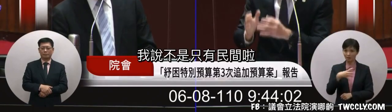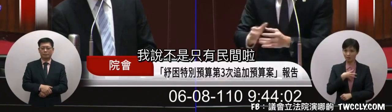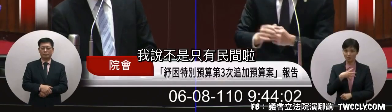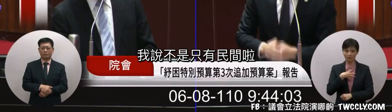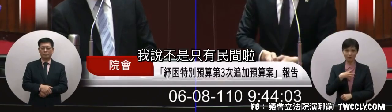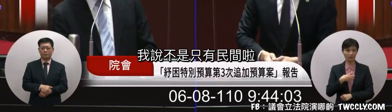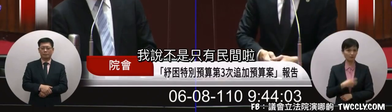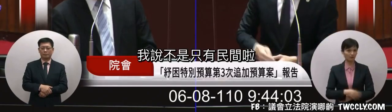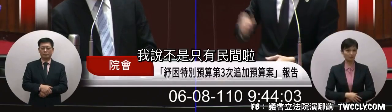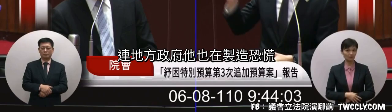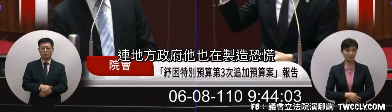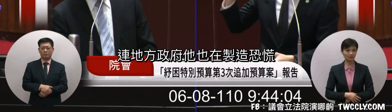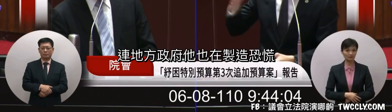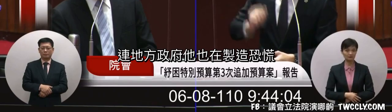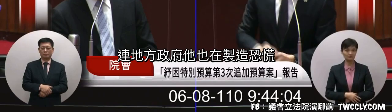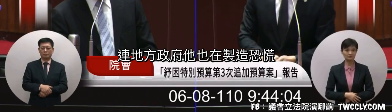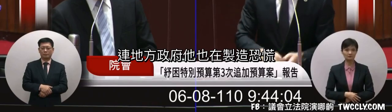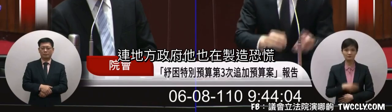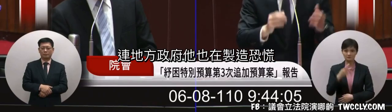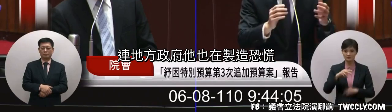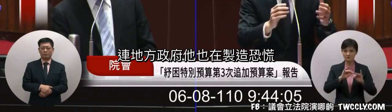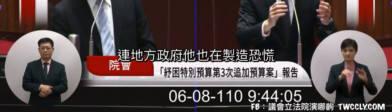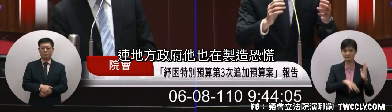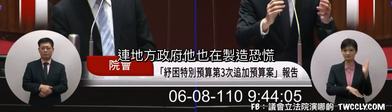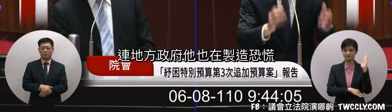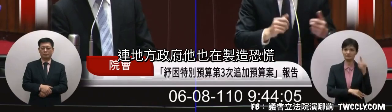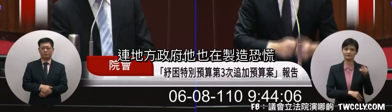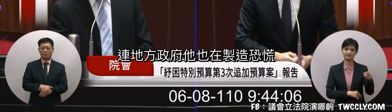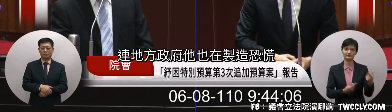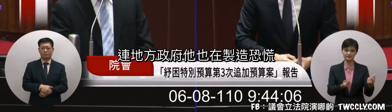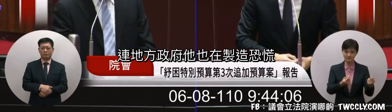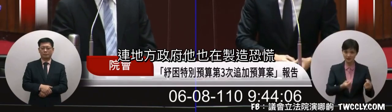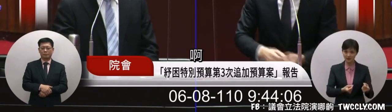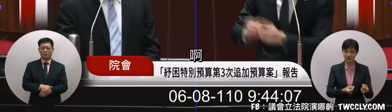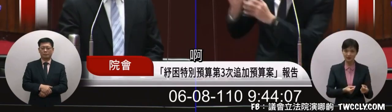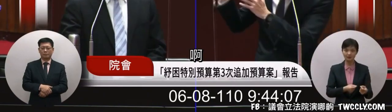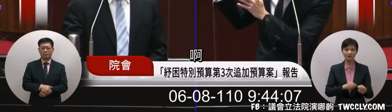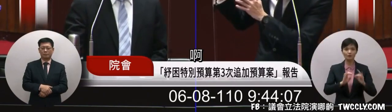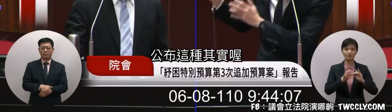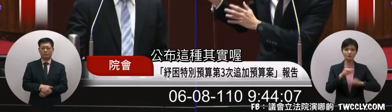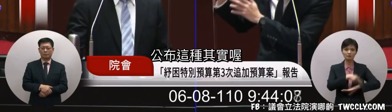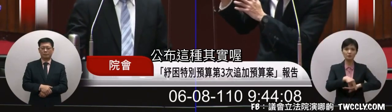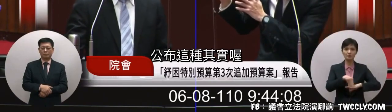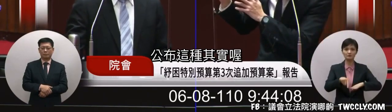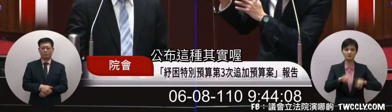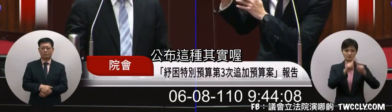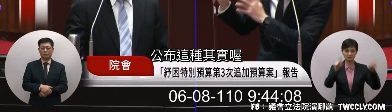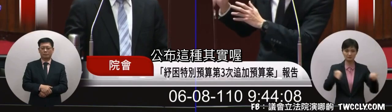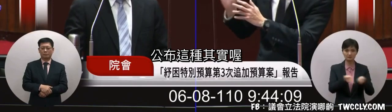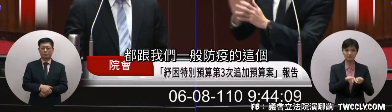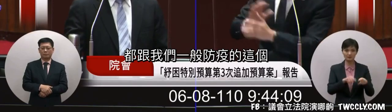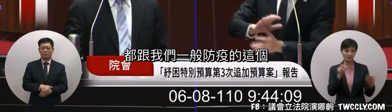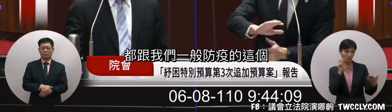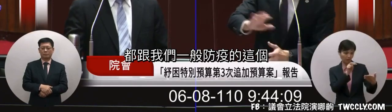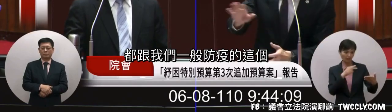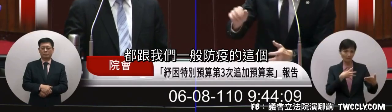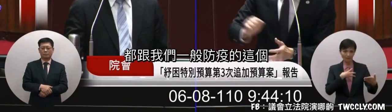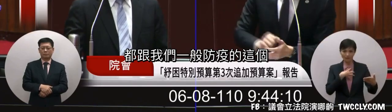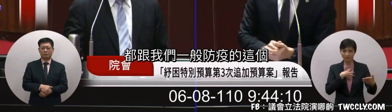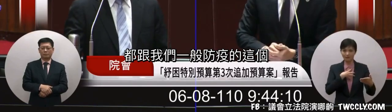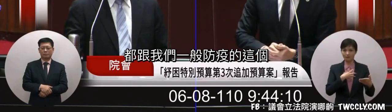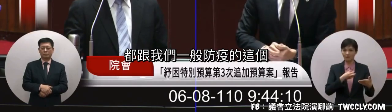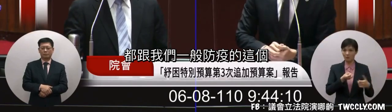說我說不是只有民間連地方政府他也在製造行動啊公布這種技術齁都跟